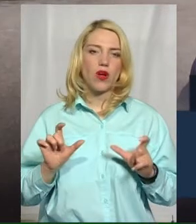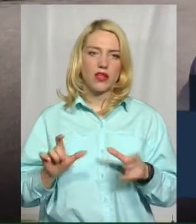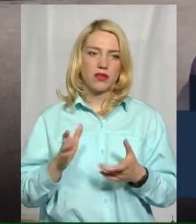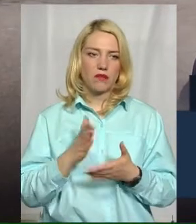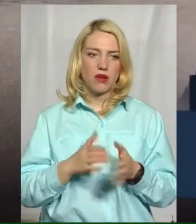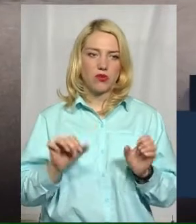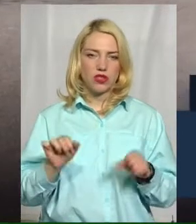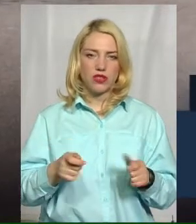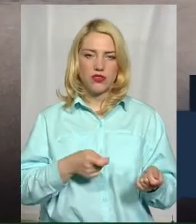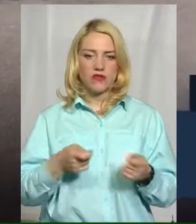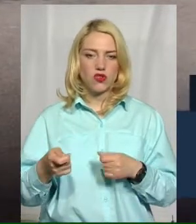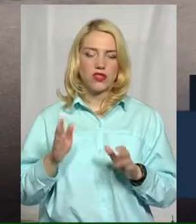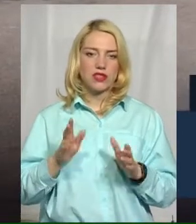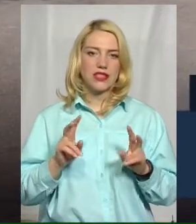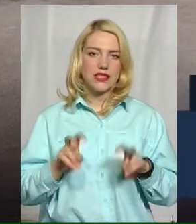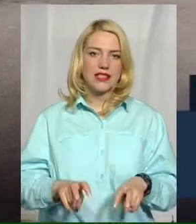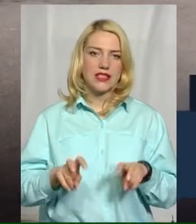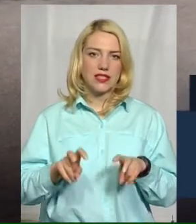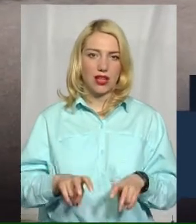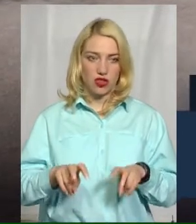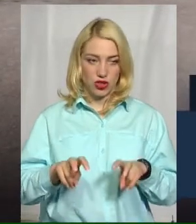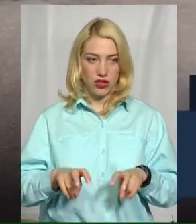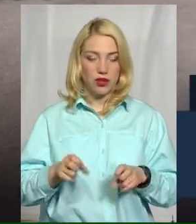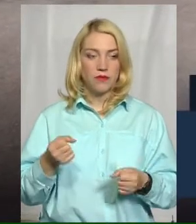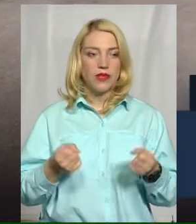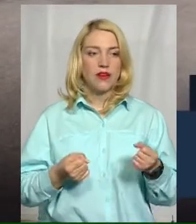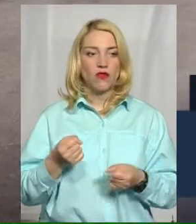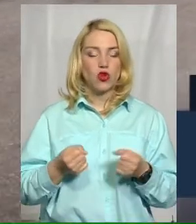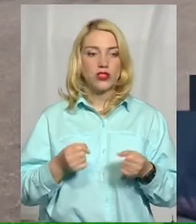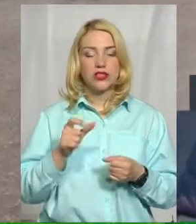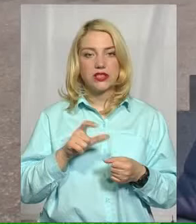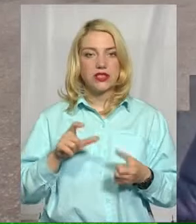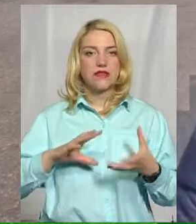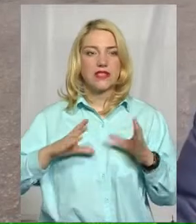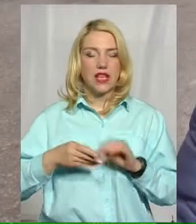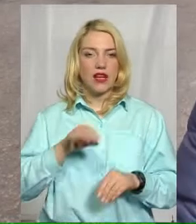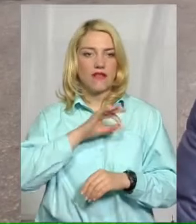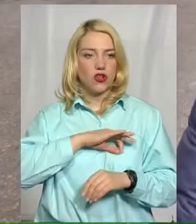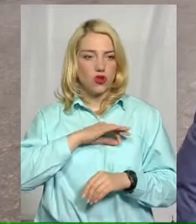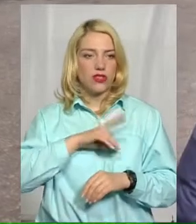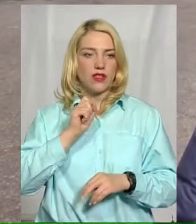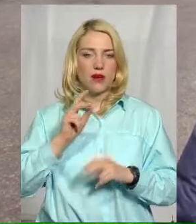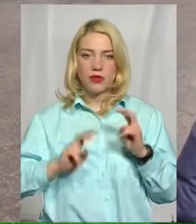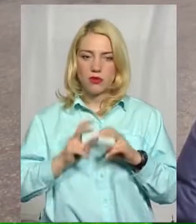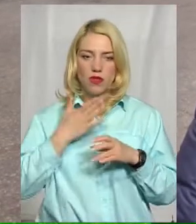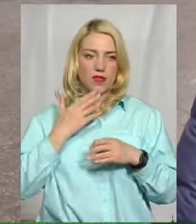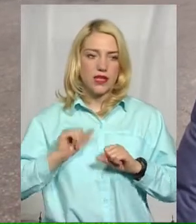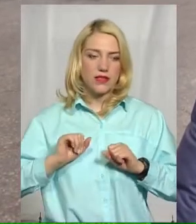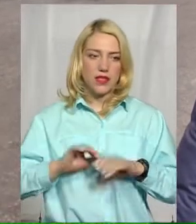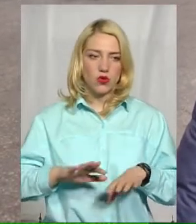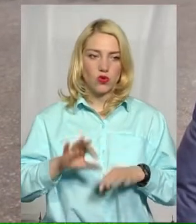можливість возити тільки сидячих. Водії виручки взагалі на підприємство зовсім не здають.